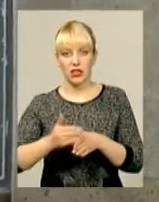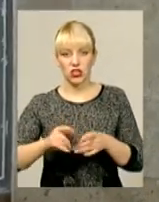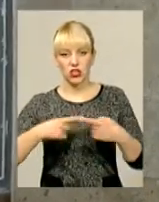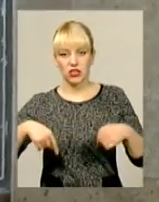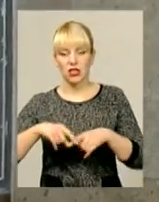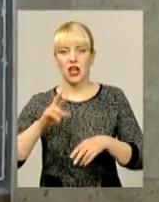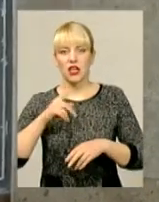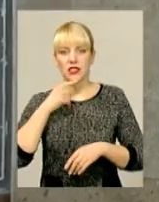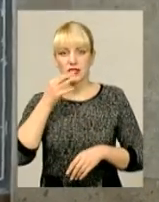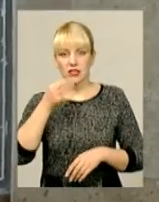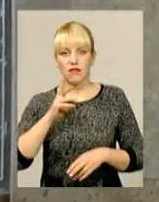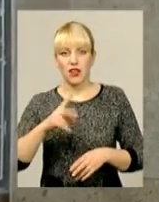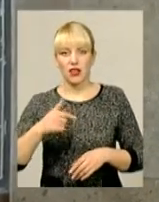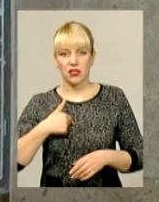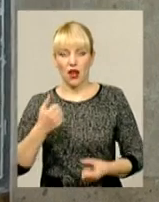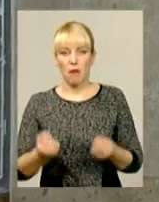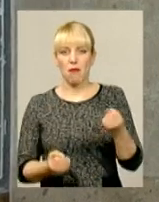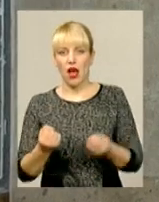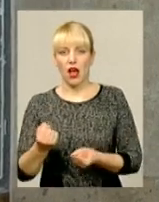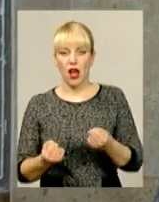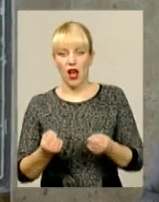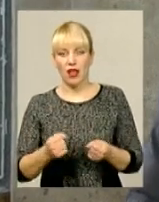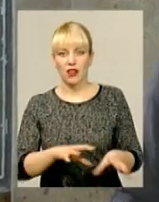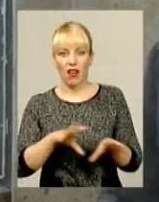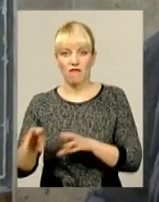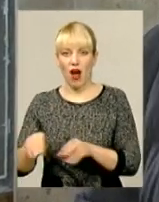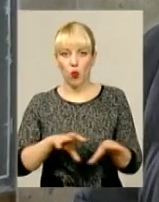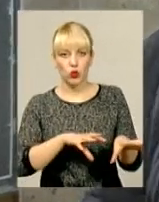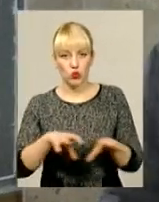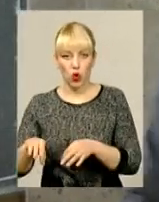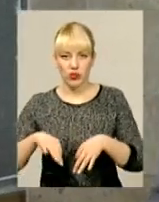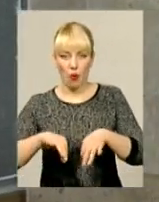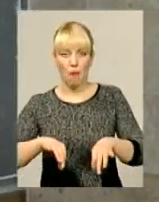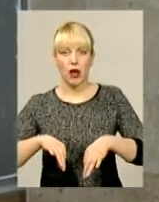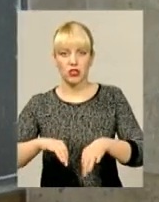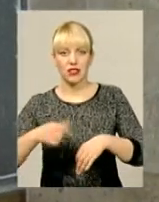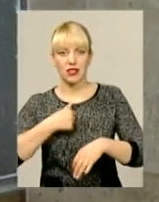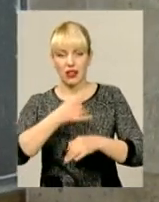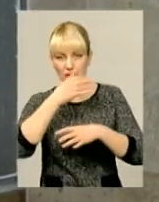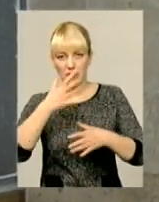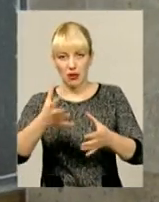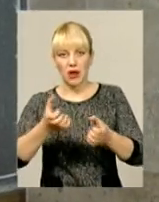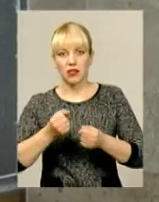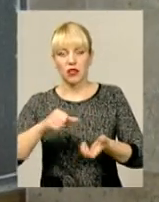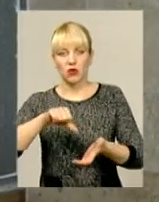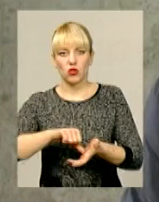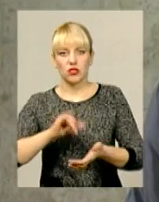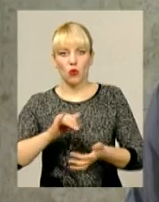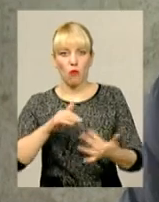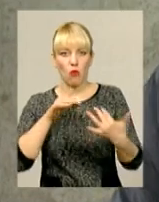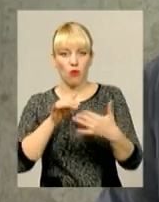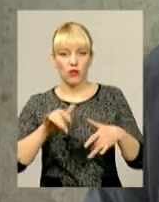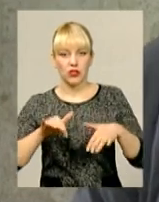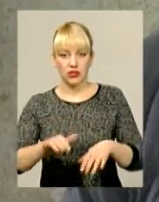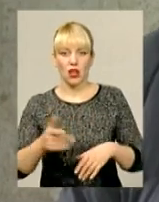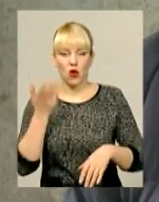я механік водій евакуаційної машини, я не міг приймати участь в бойових діях. Коли